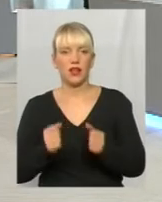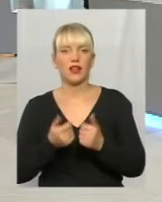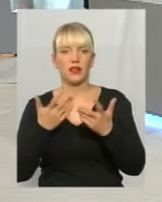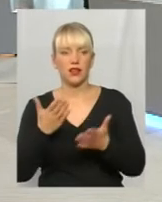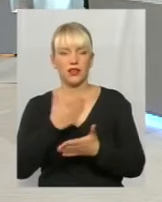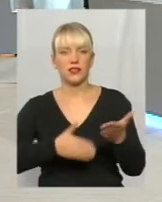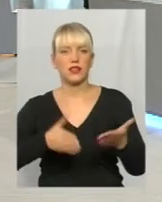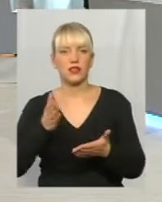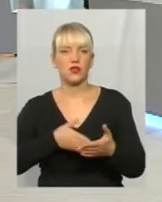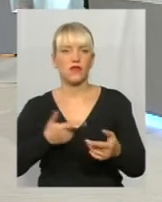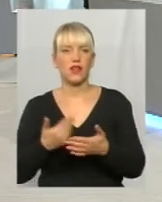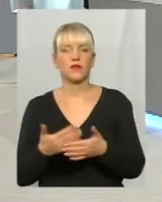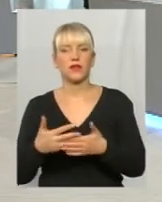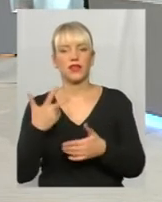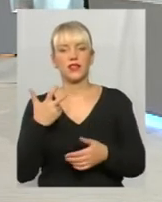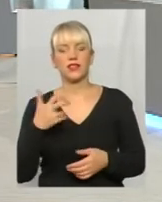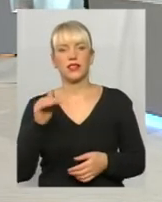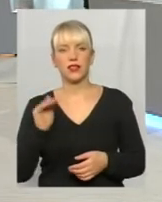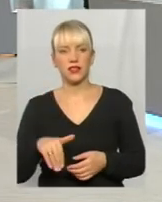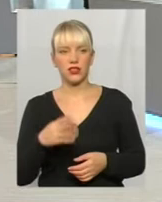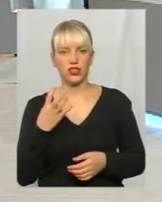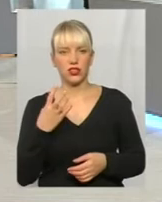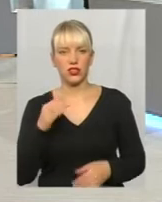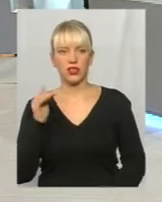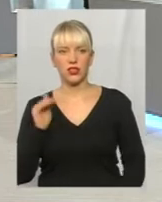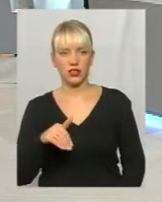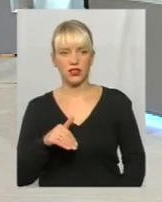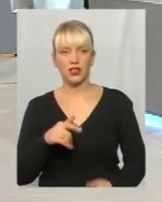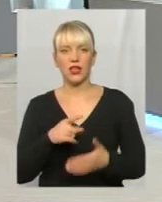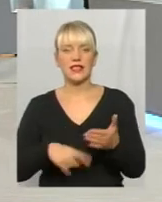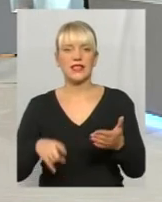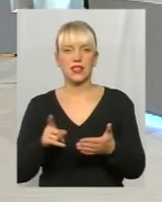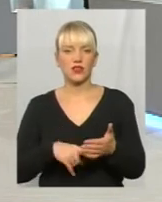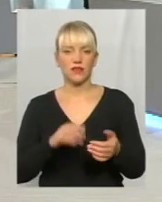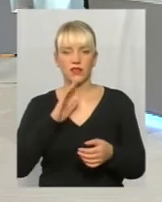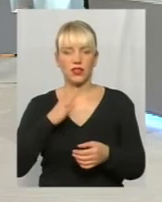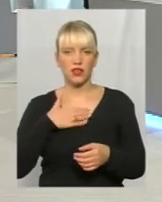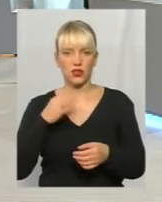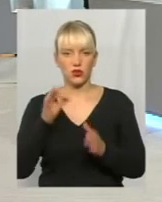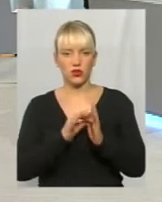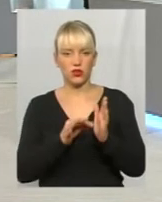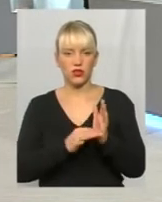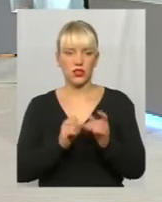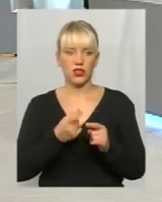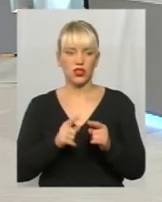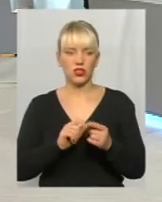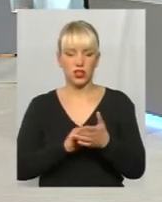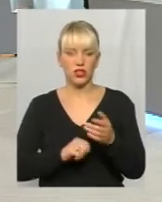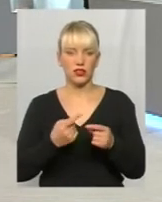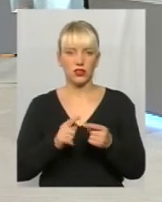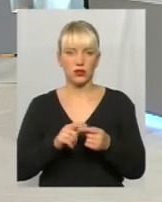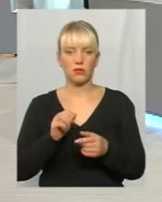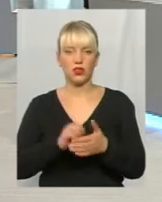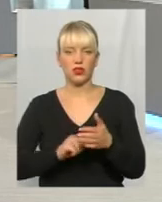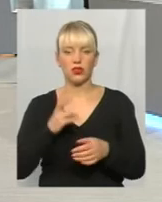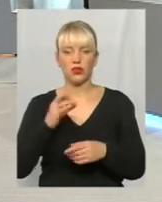десь приблизно 300 тисяч, 400 тисяч скасувалась, за нашою оцінкою, саме через цю причину. Але протягом